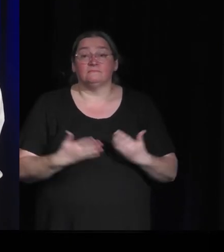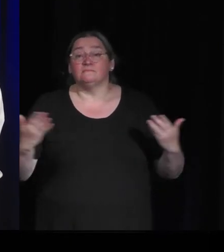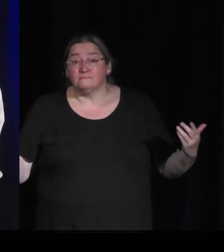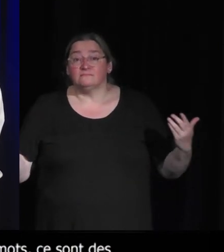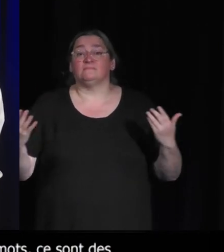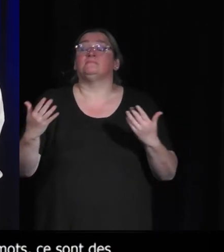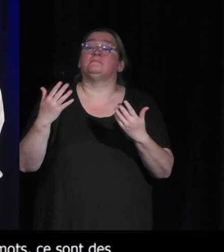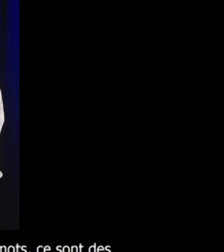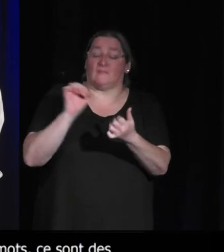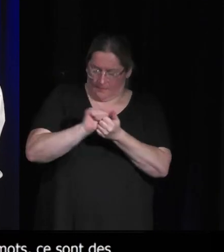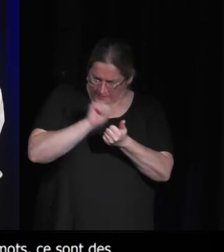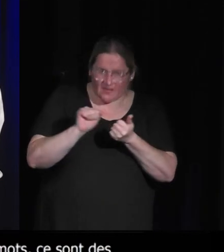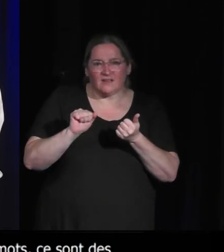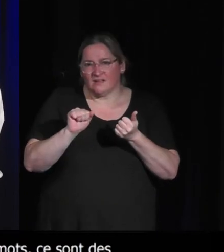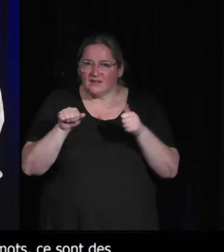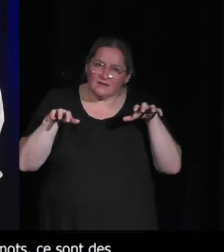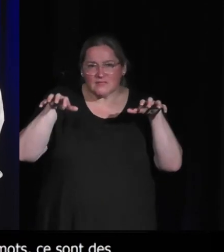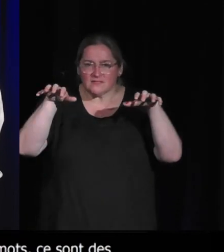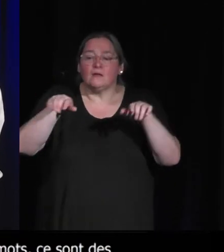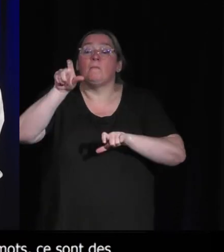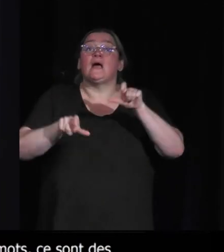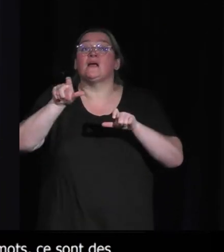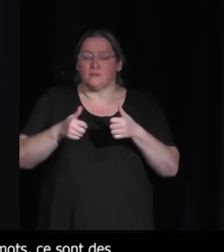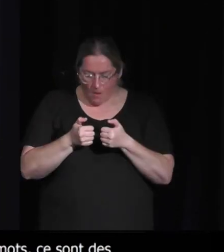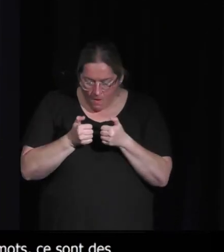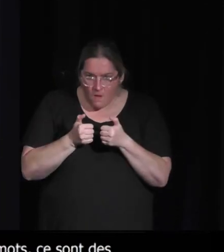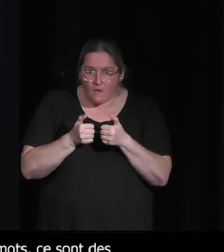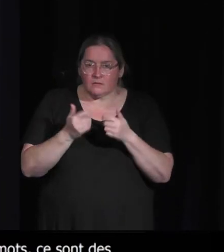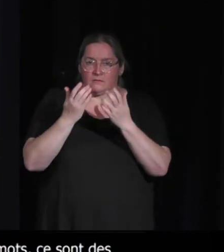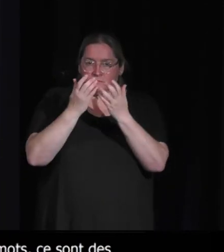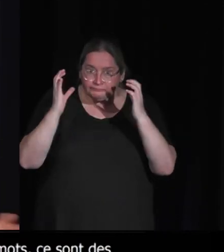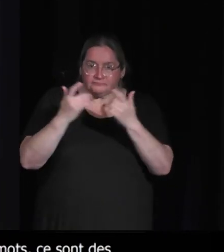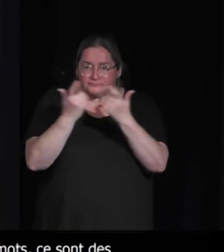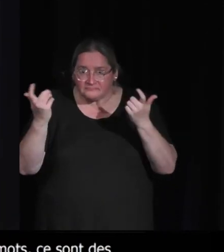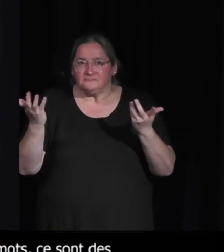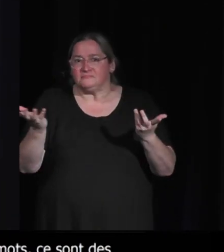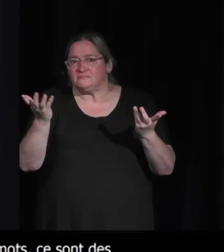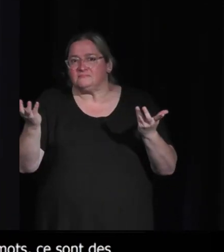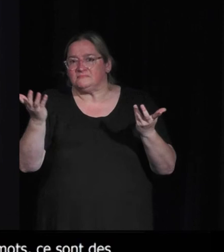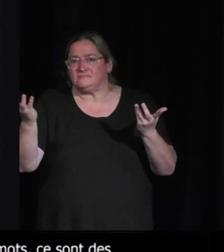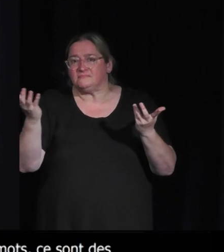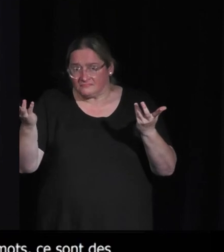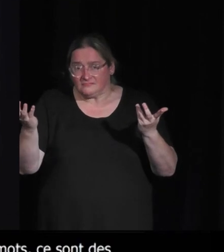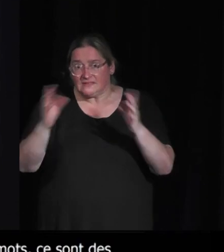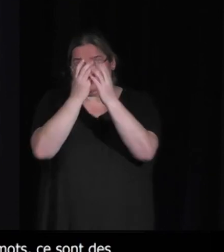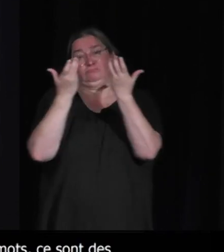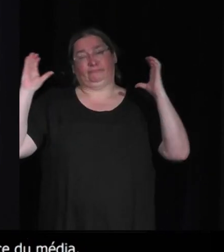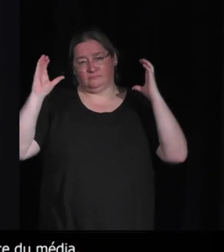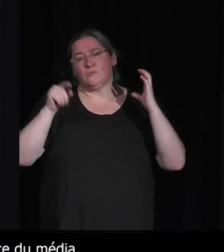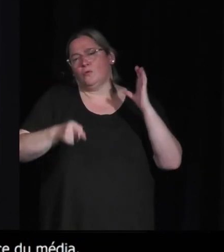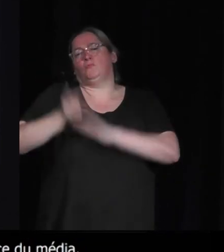Paper Beast, les joueurs qui... Les personnes qui ont joué à Paper Beast, particulièrement en réalité virtuelle,